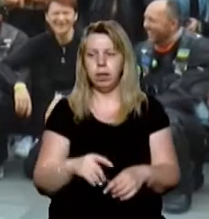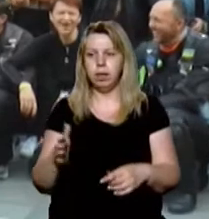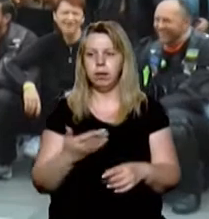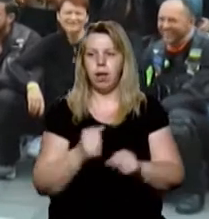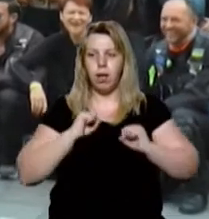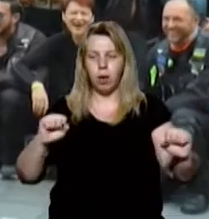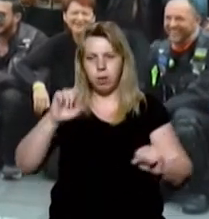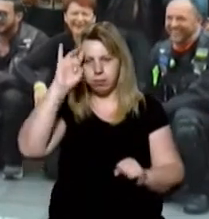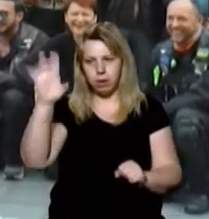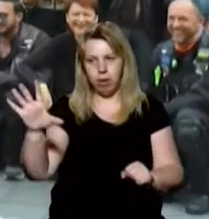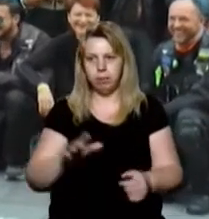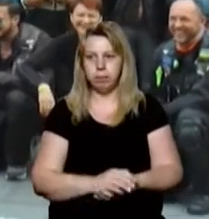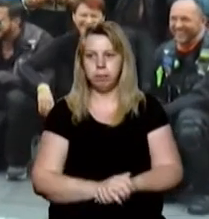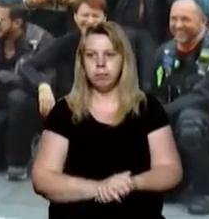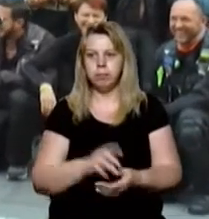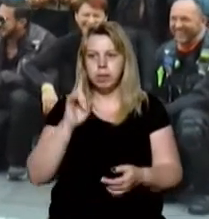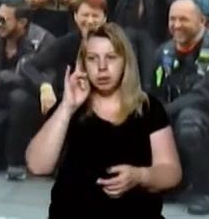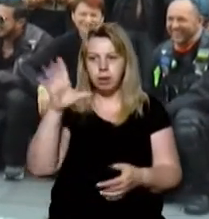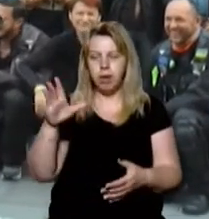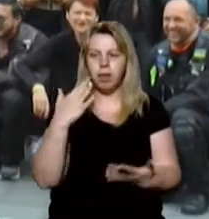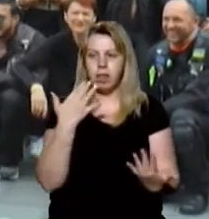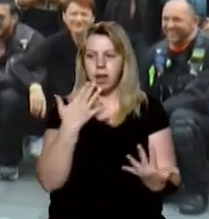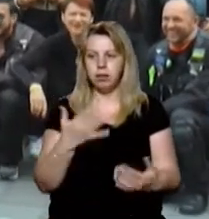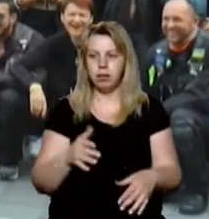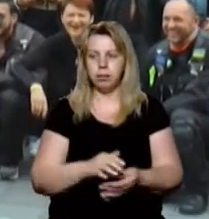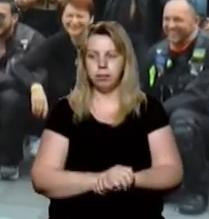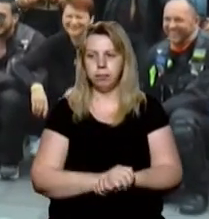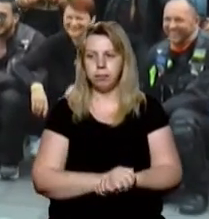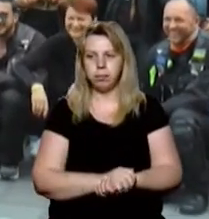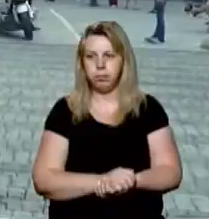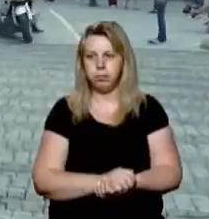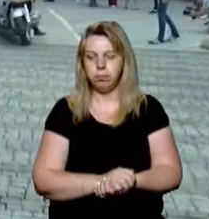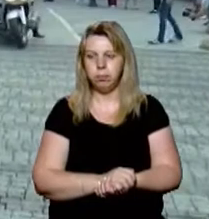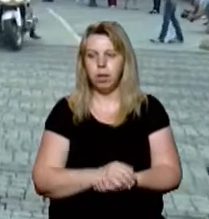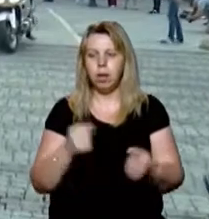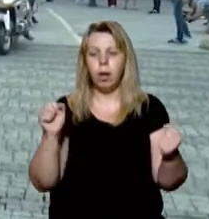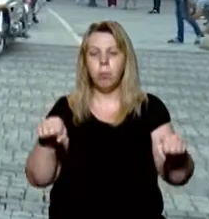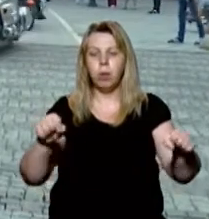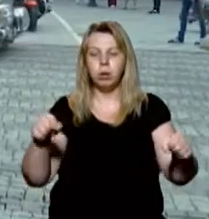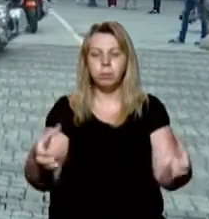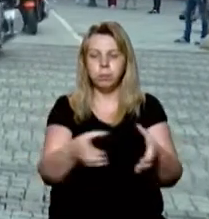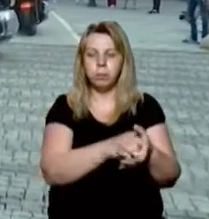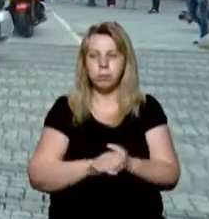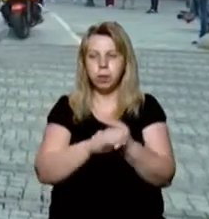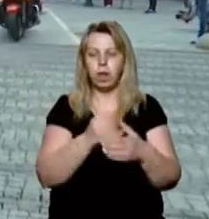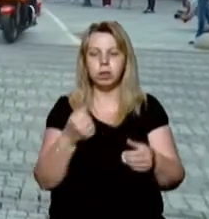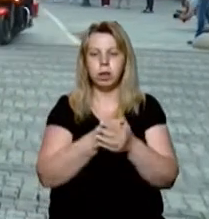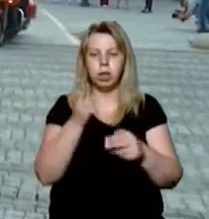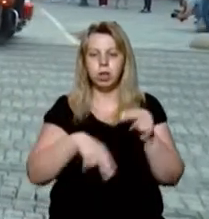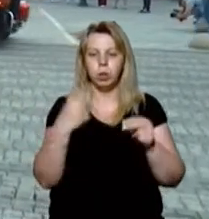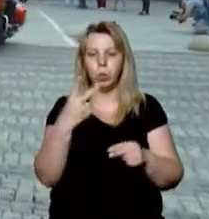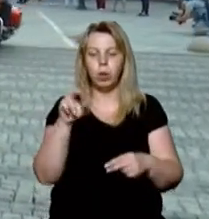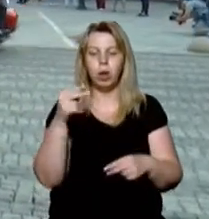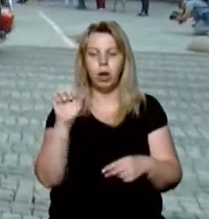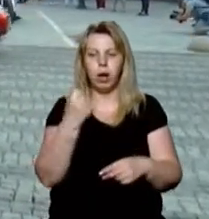Героям слава! Слава ляці! Слава права! Мотопробіг єдності закінчиться 2 серпня в